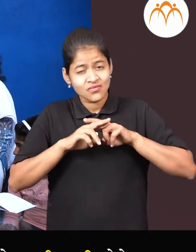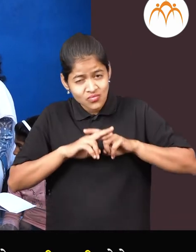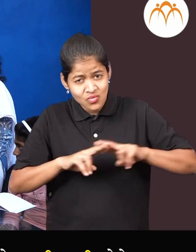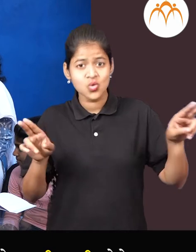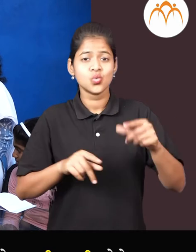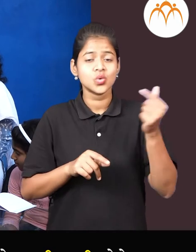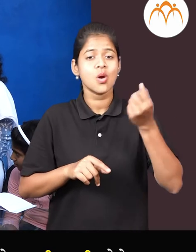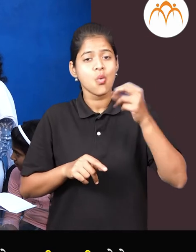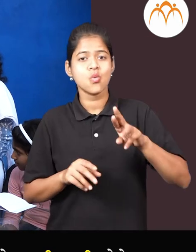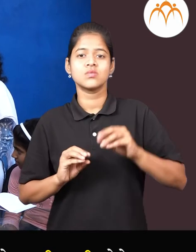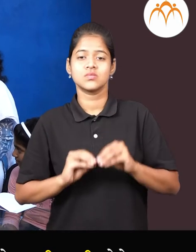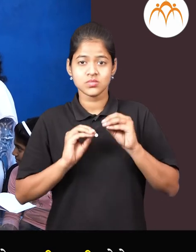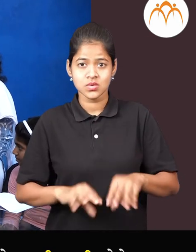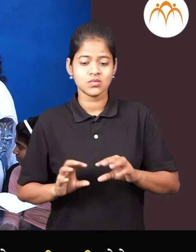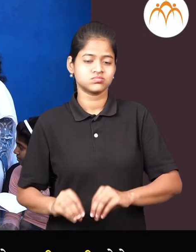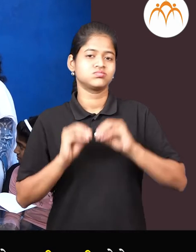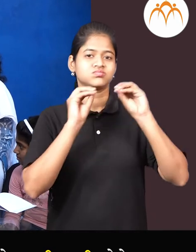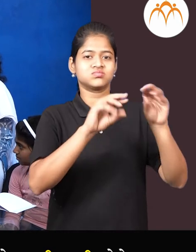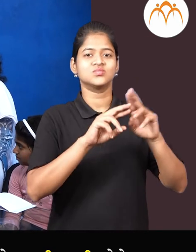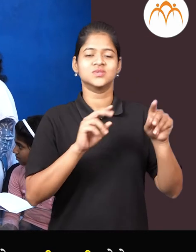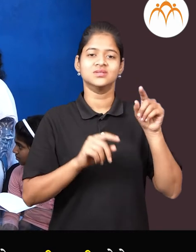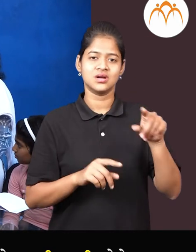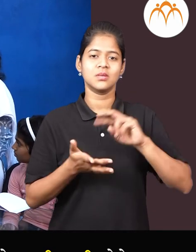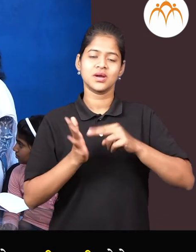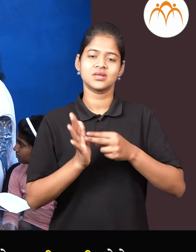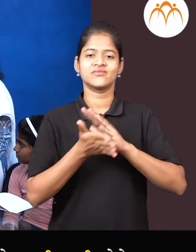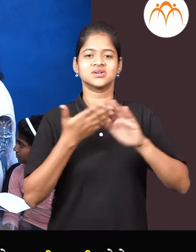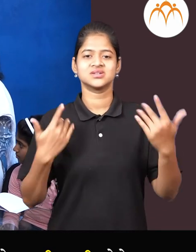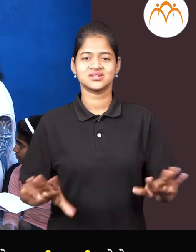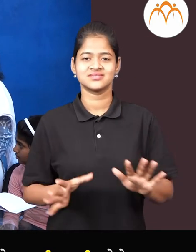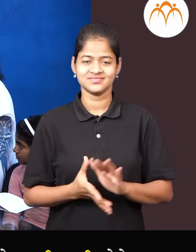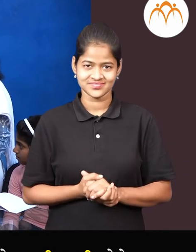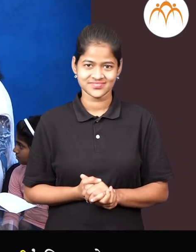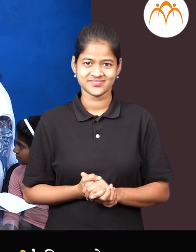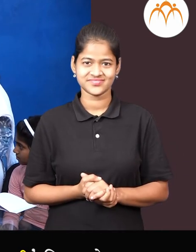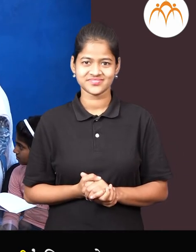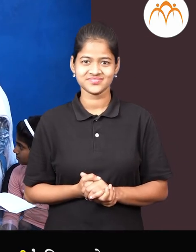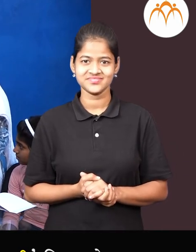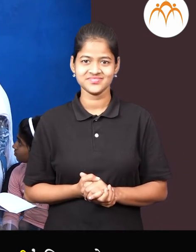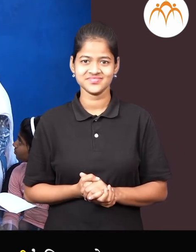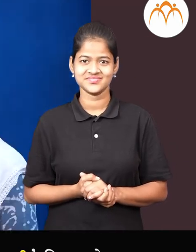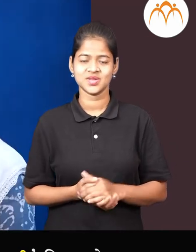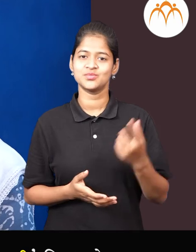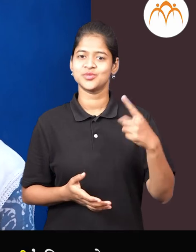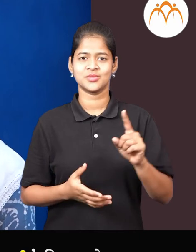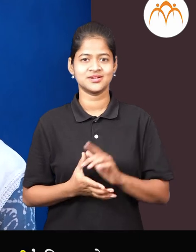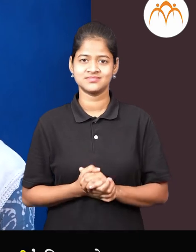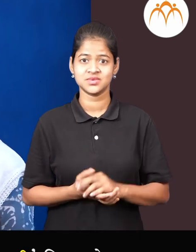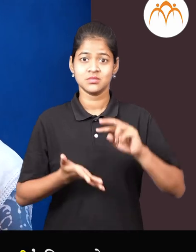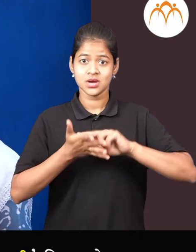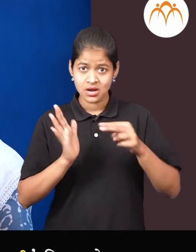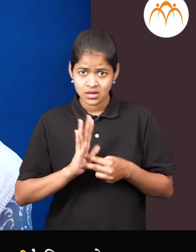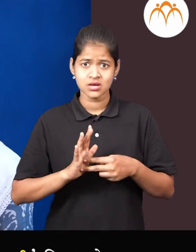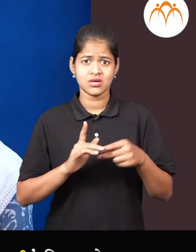नैता अध्यूं टाकली तरती समते मनझे काही नही होते बरोबर कुखली आई